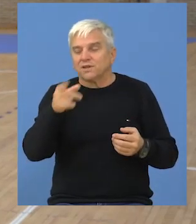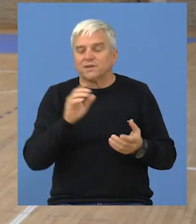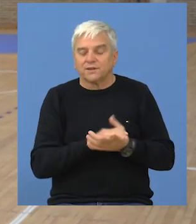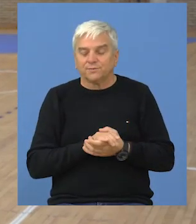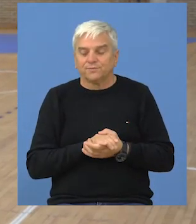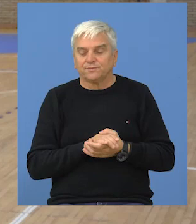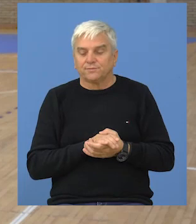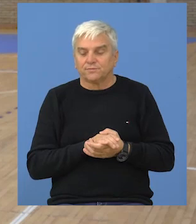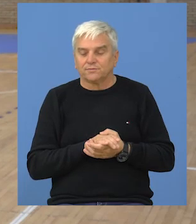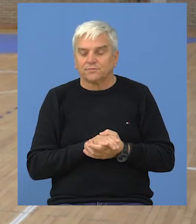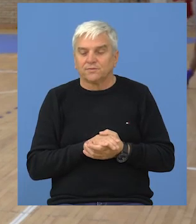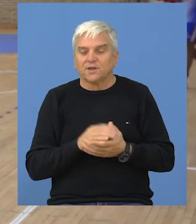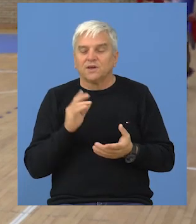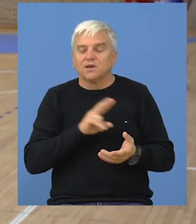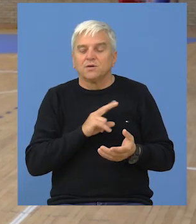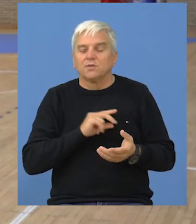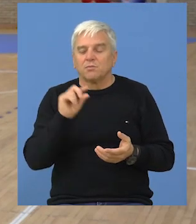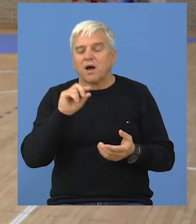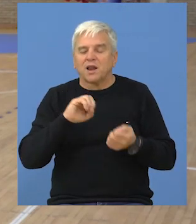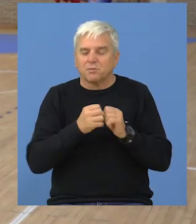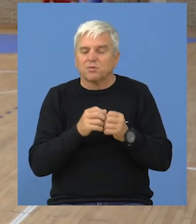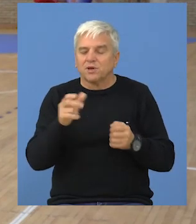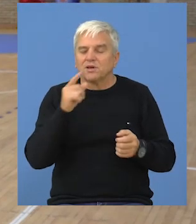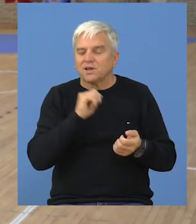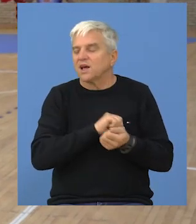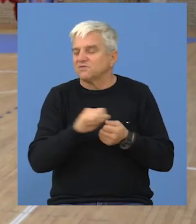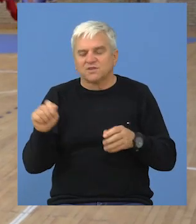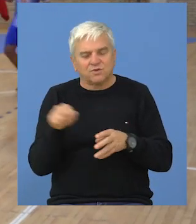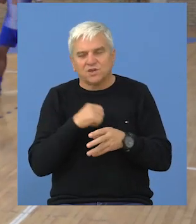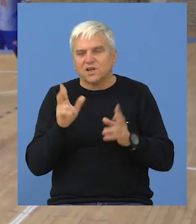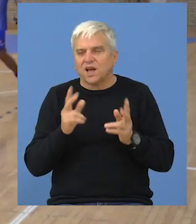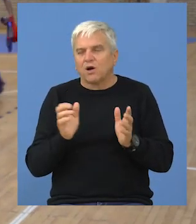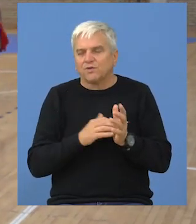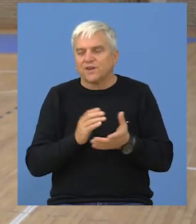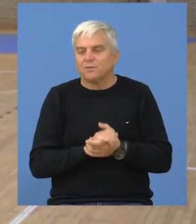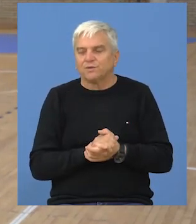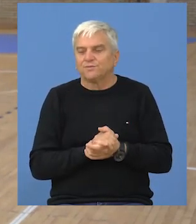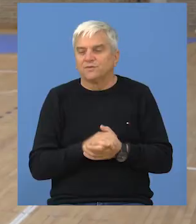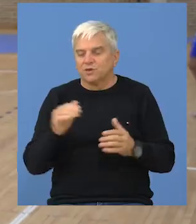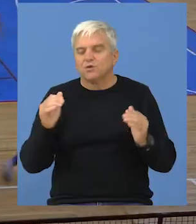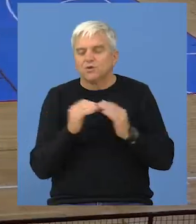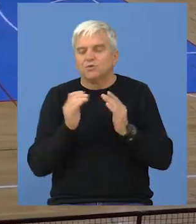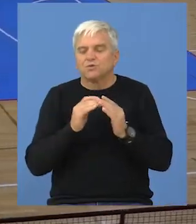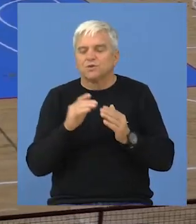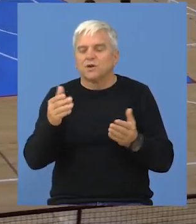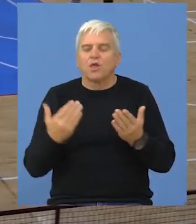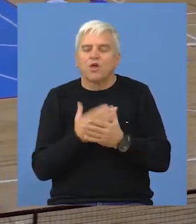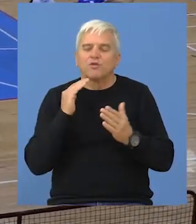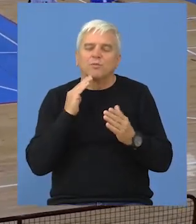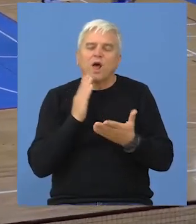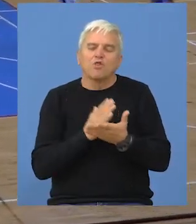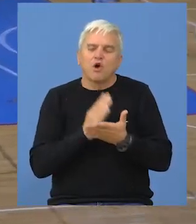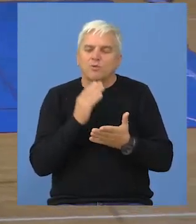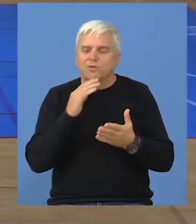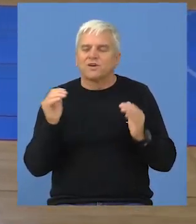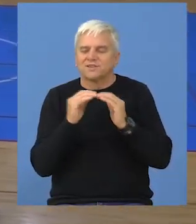mogu da kažem jeste da smo imali malih problema, ali smo sve rešili kako treba i u skladu sa nekim normama